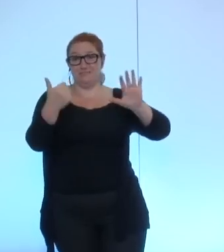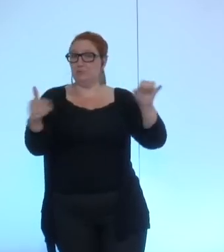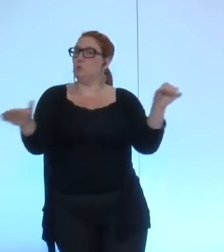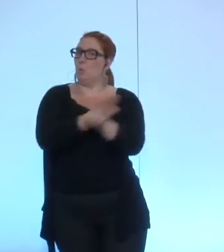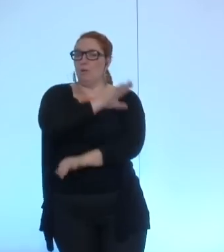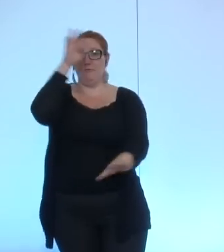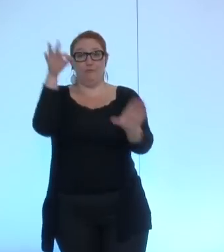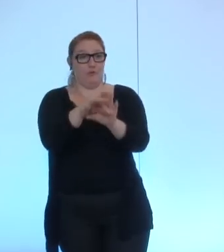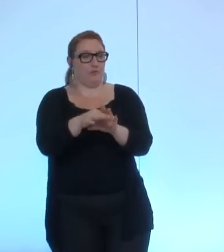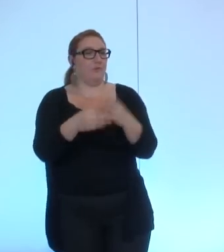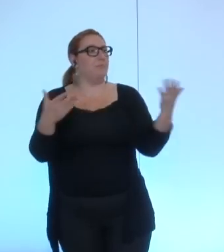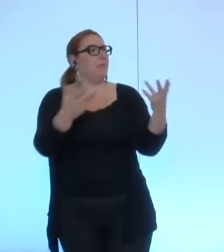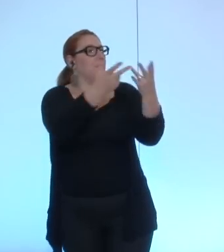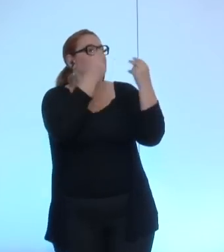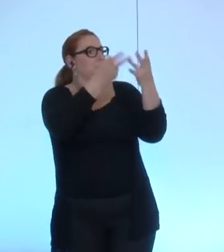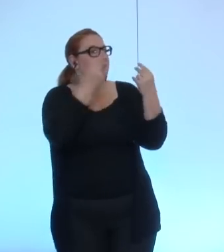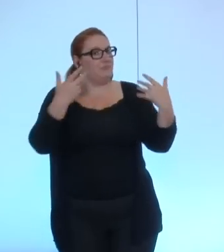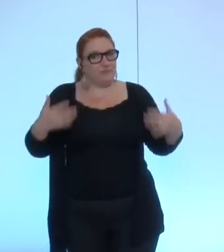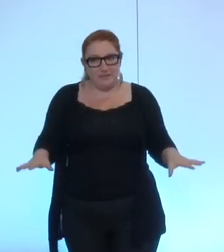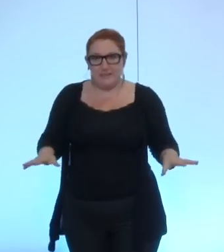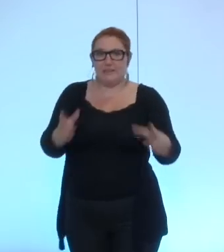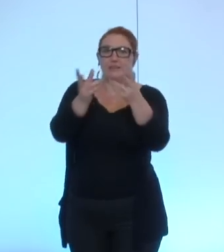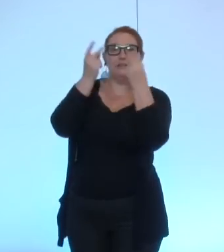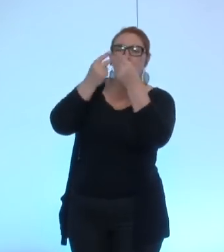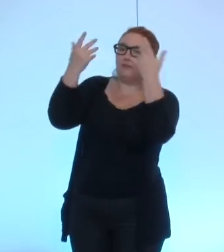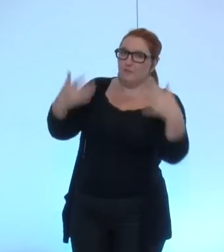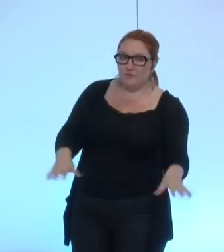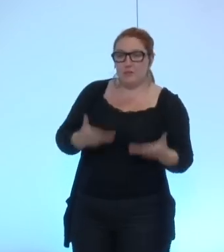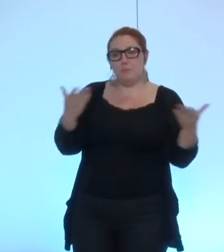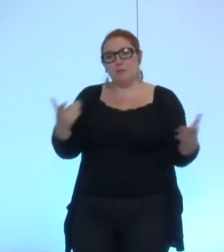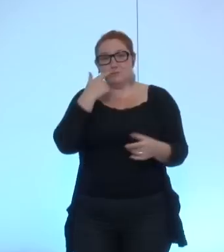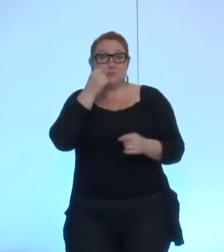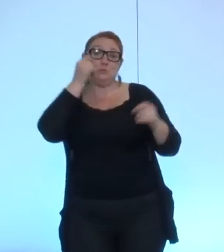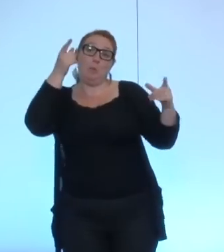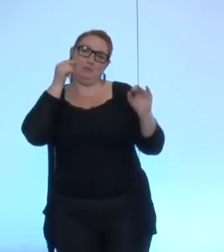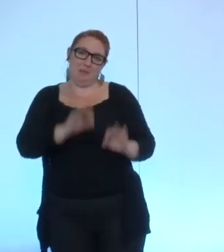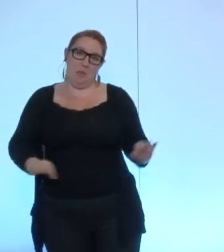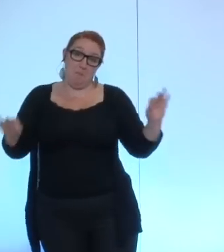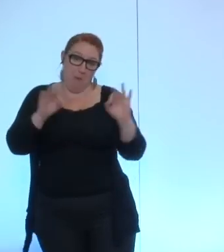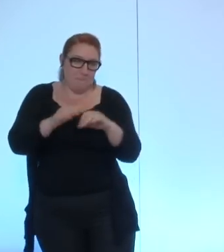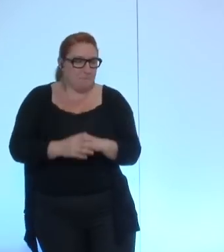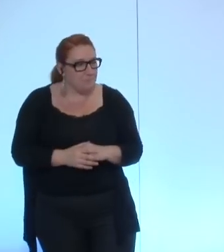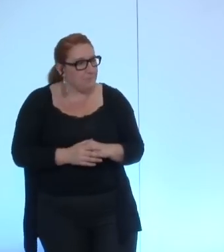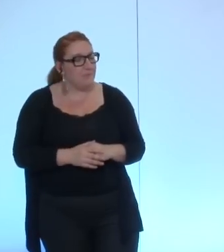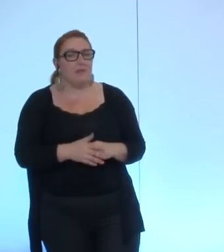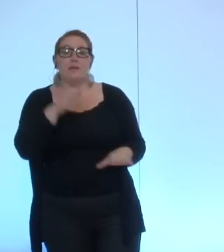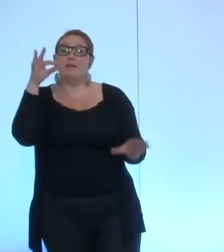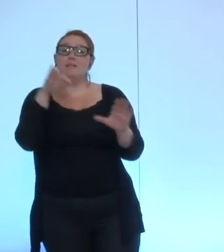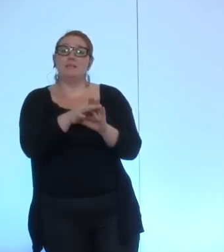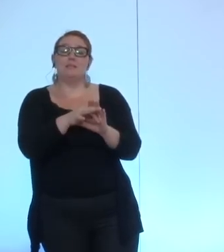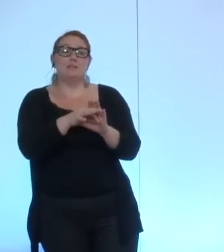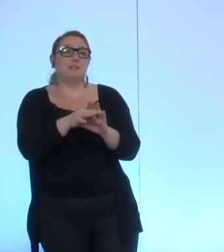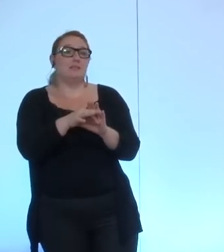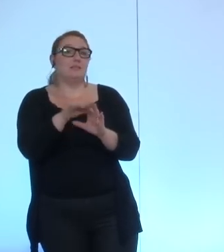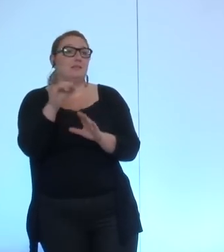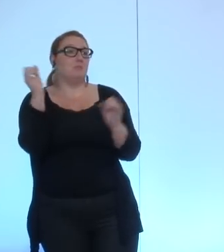mais maintenant que l'explication des votes est faite je pense qu'il n'y aura pas de surprise majeure sur cette délibération qui